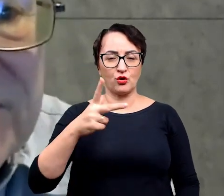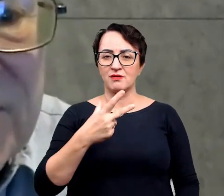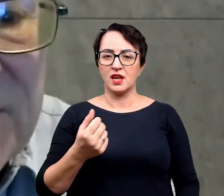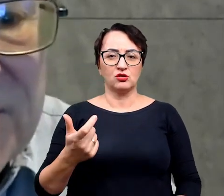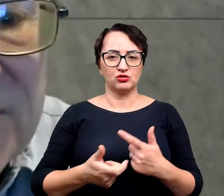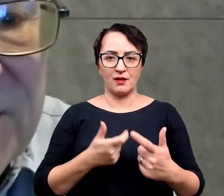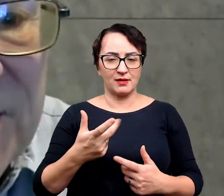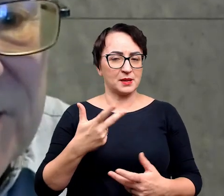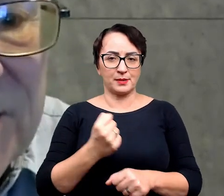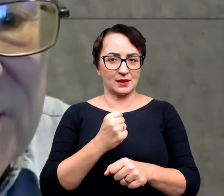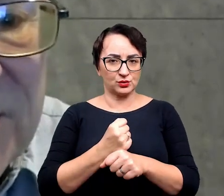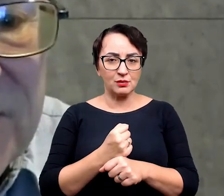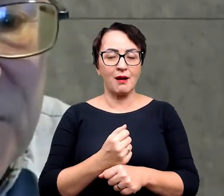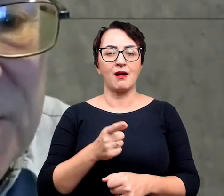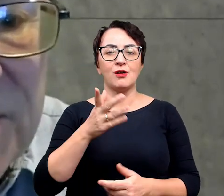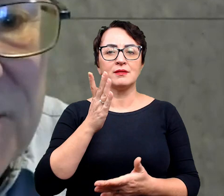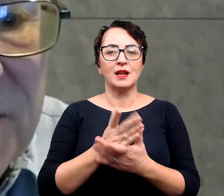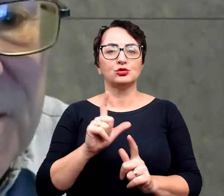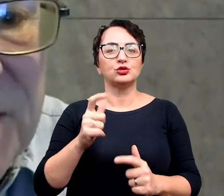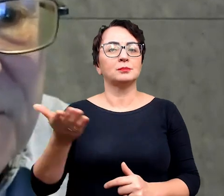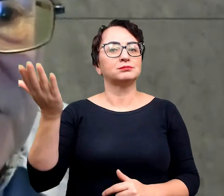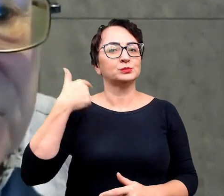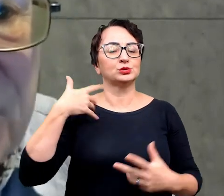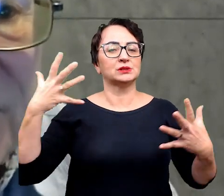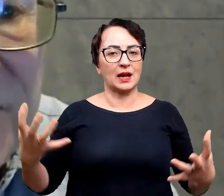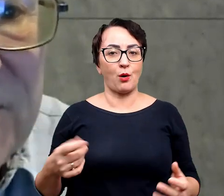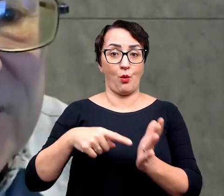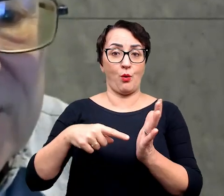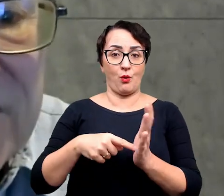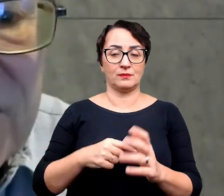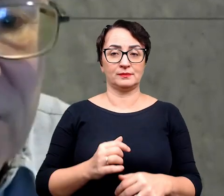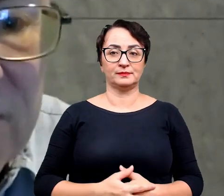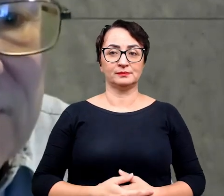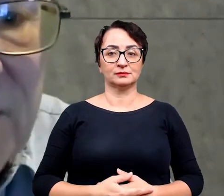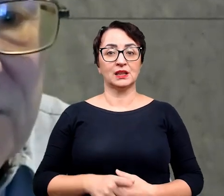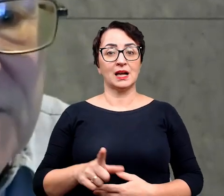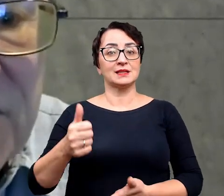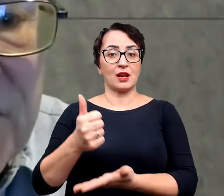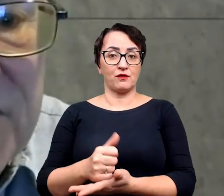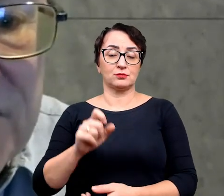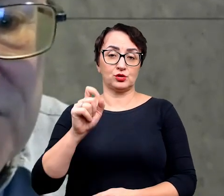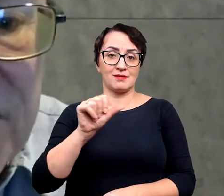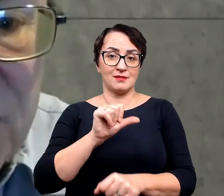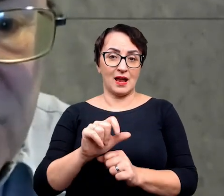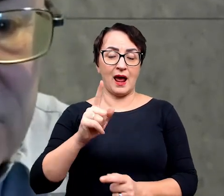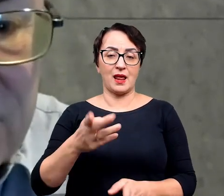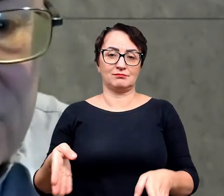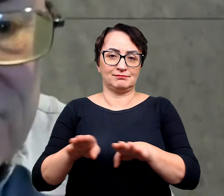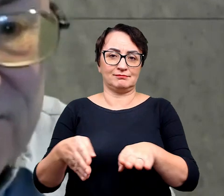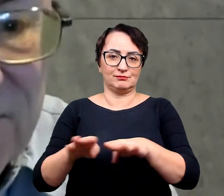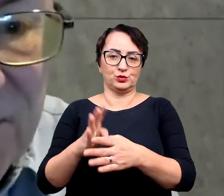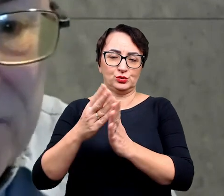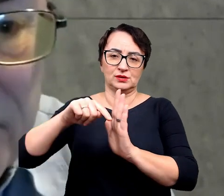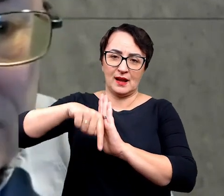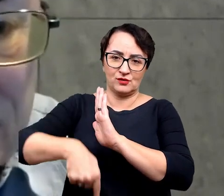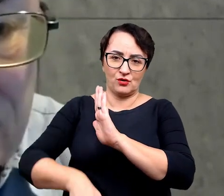jedynie to, co tam kiedyś zostało znalezione, to... Ale no stanowisko jest zagrzebane tam gdzieś